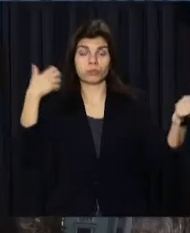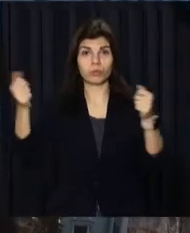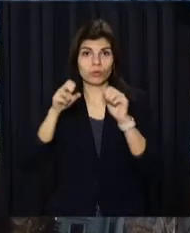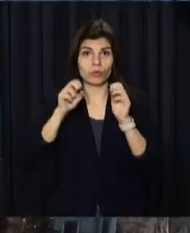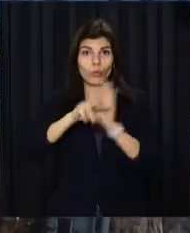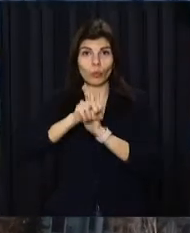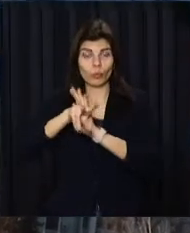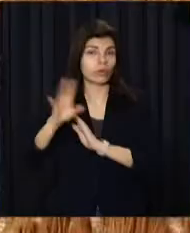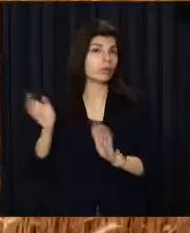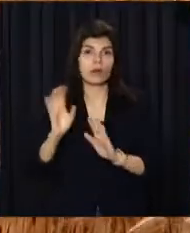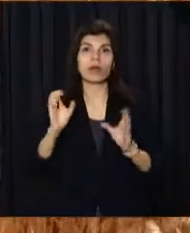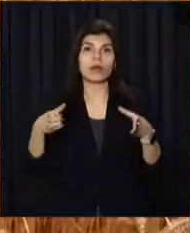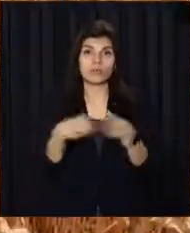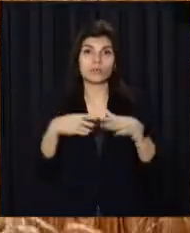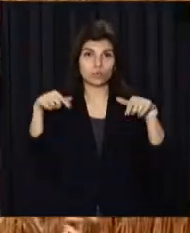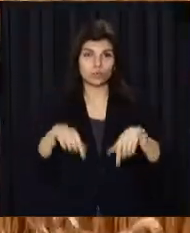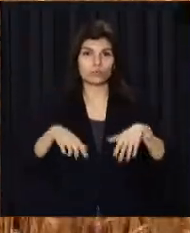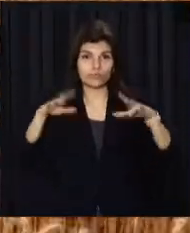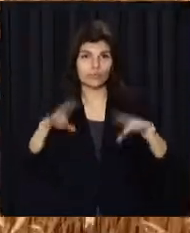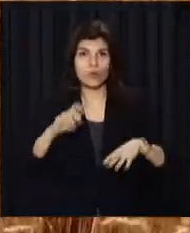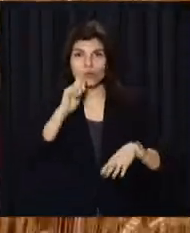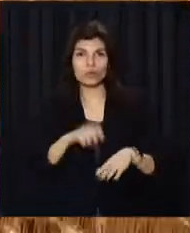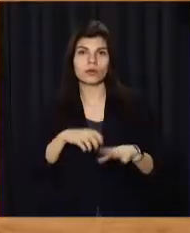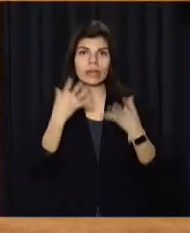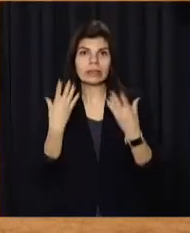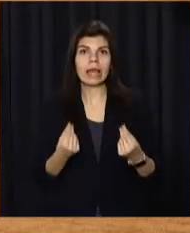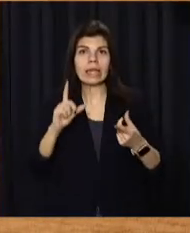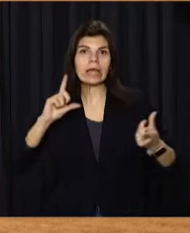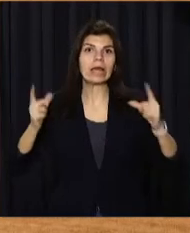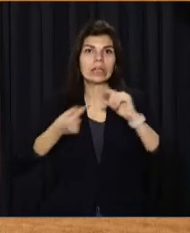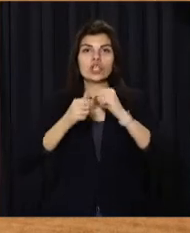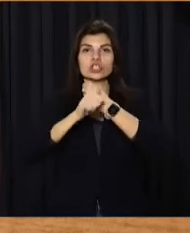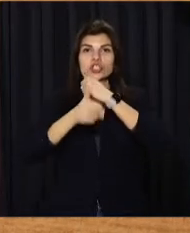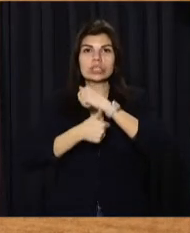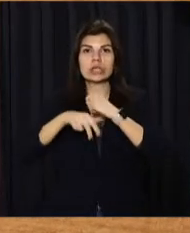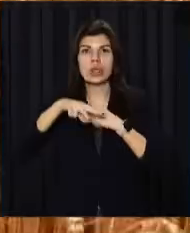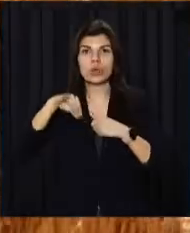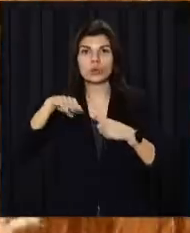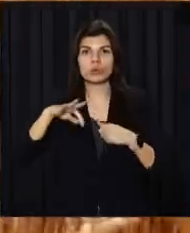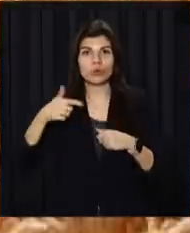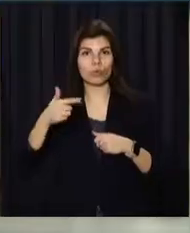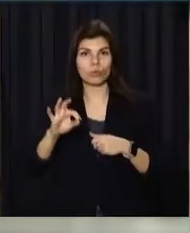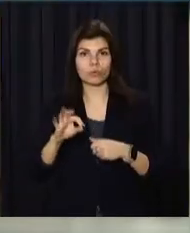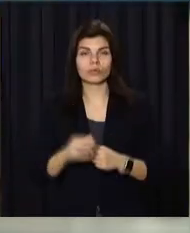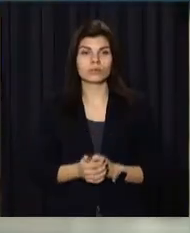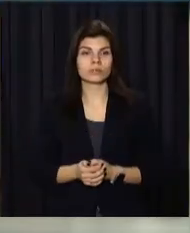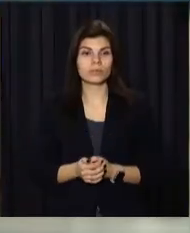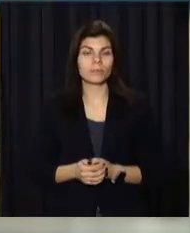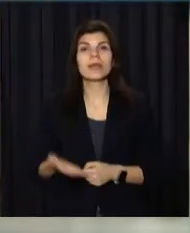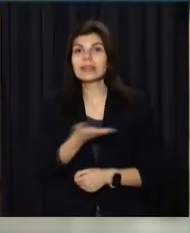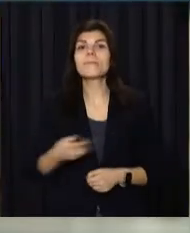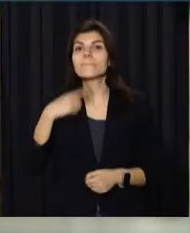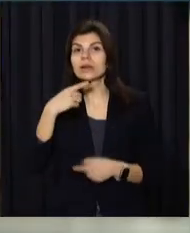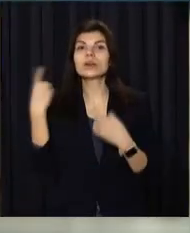-опліч зі своєю армією, дипломатами та народом в День Єднання. 16 лютого. Нам